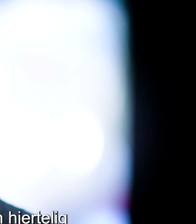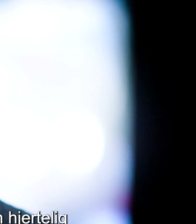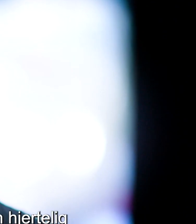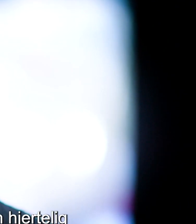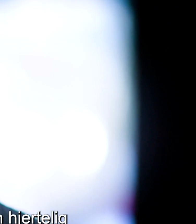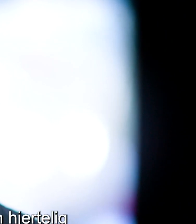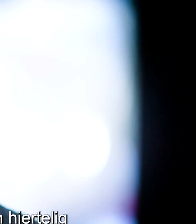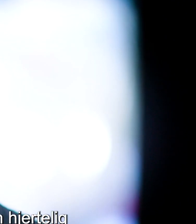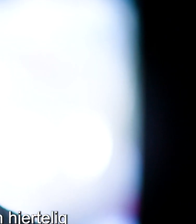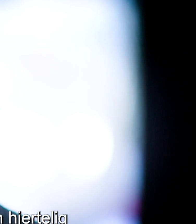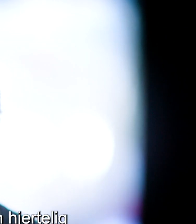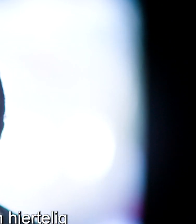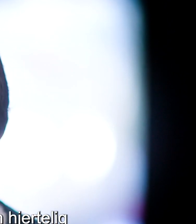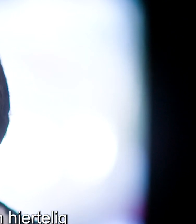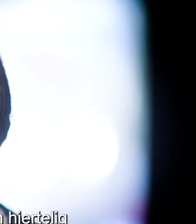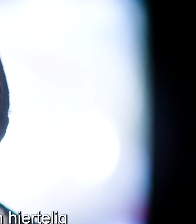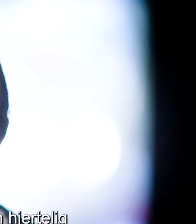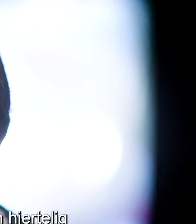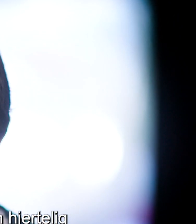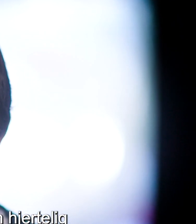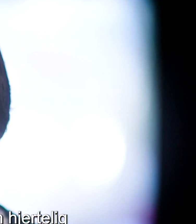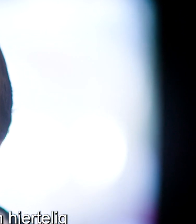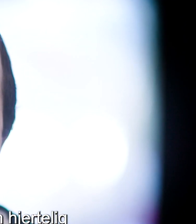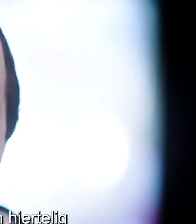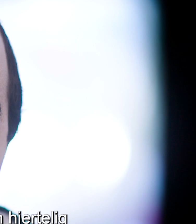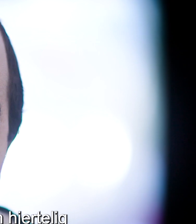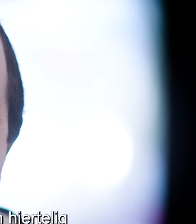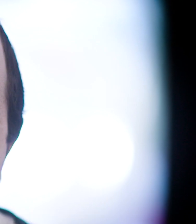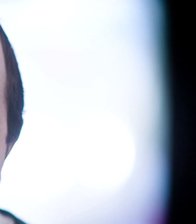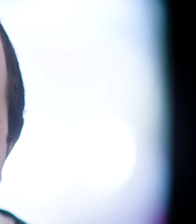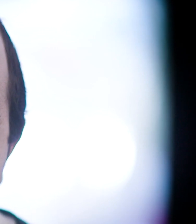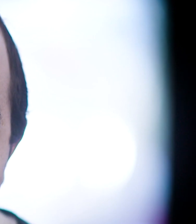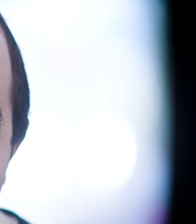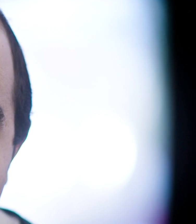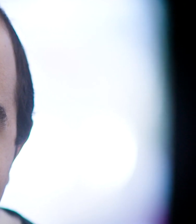Takk, helt med. Tusen hjertelig takk for alt dere har gjort for meg.